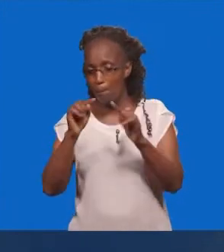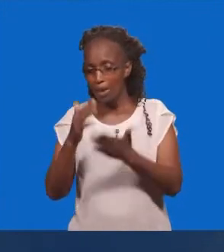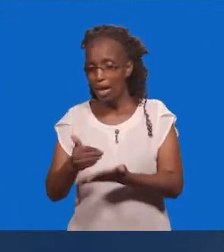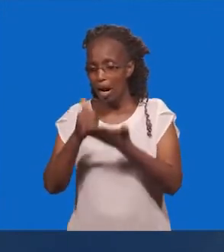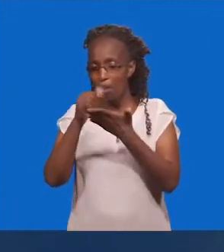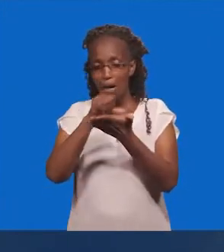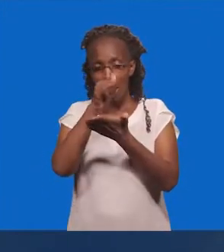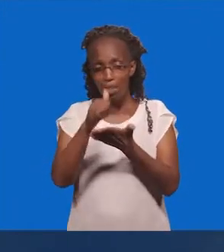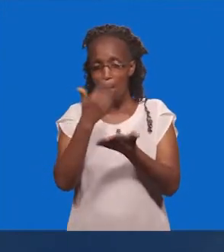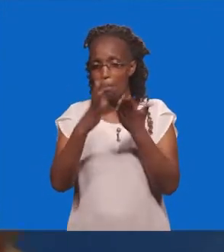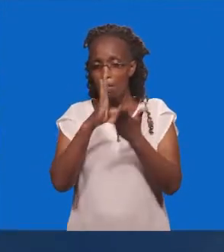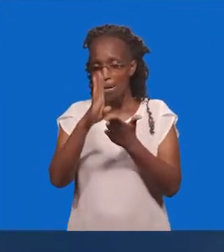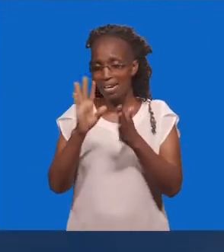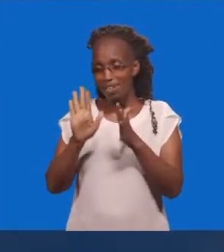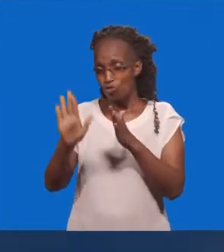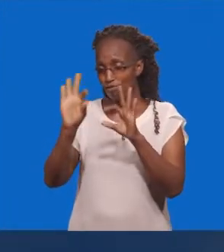Akuta Weza Kuinuka